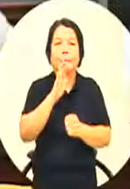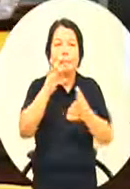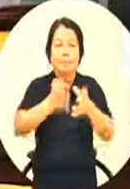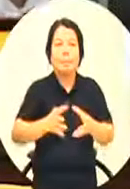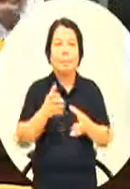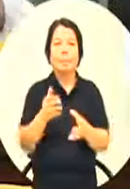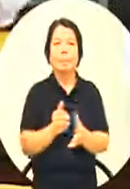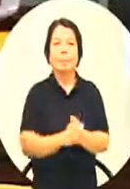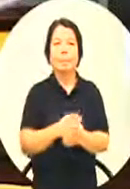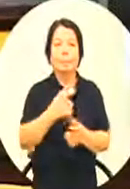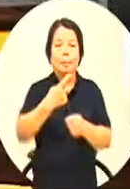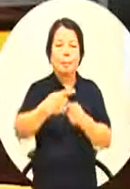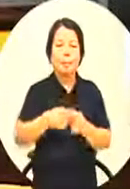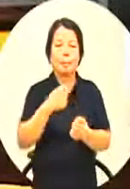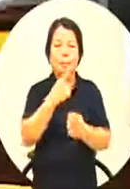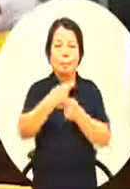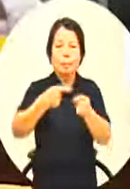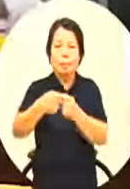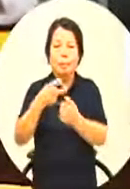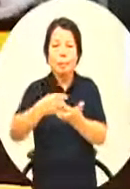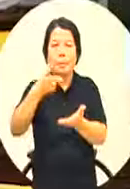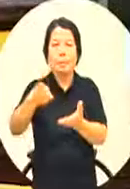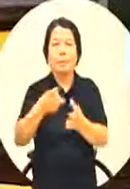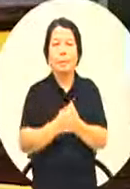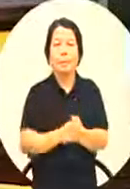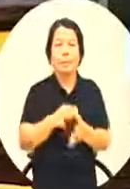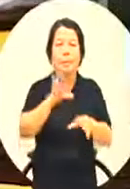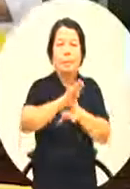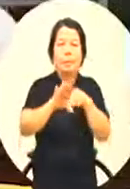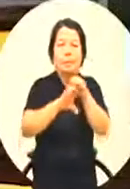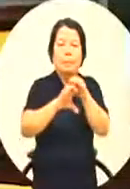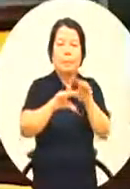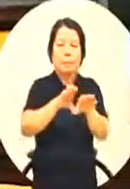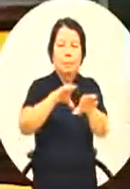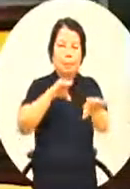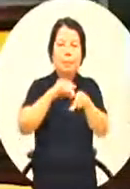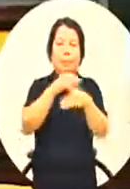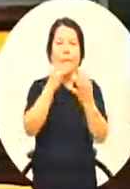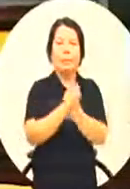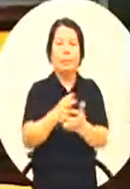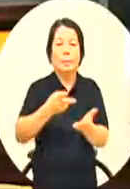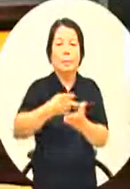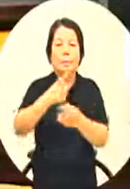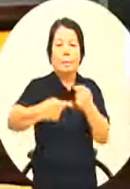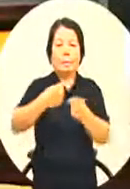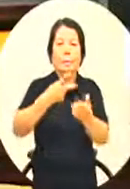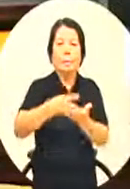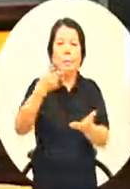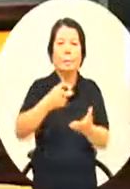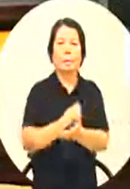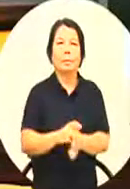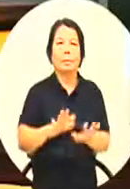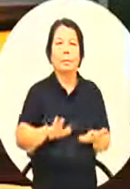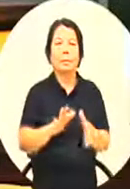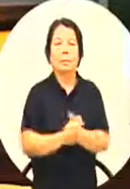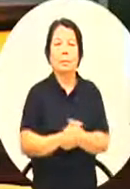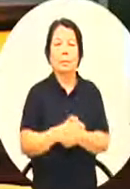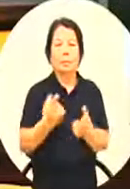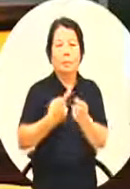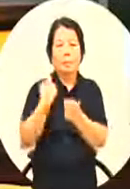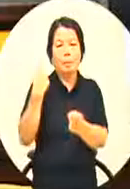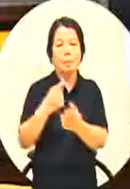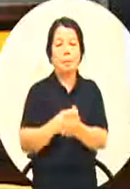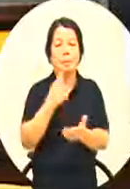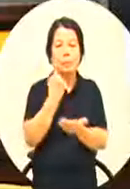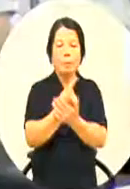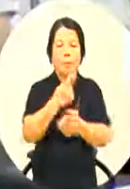钢雕艺术节每年两次货归艺术节两年一次好像有更夸去年货归艺术节就碰到不是去年每一